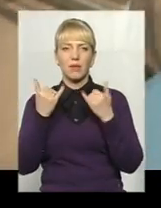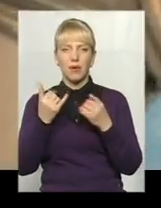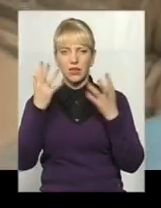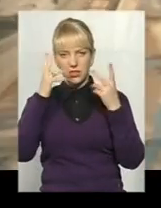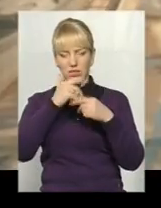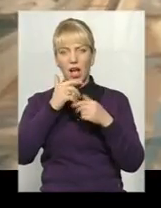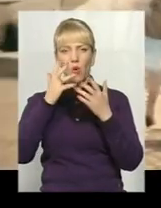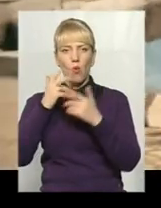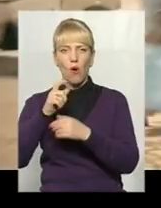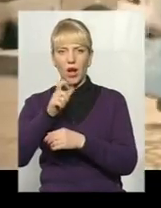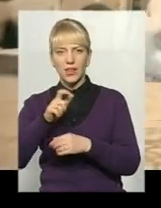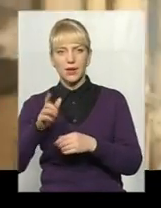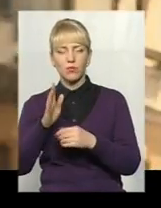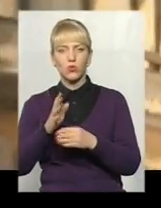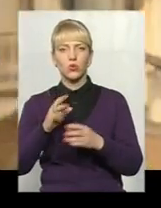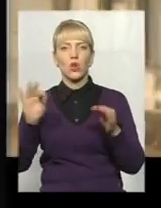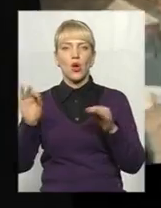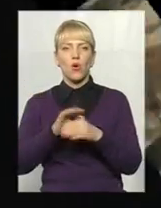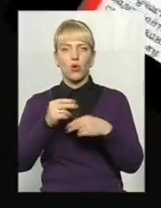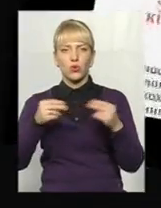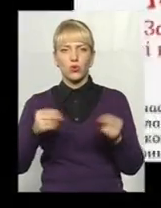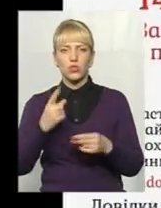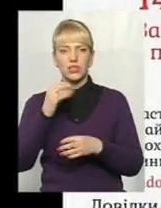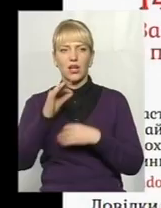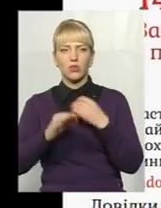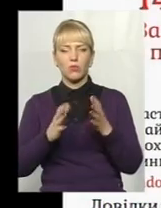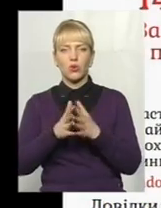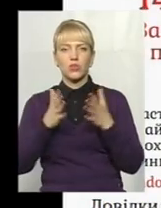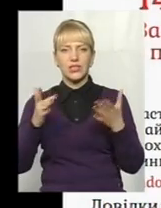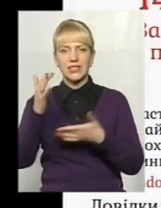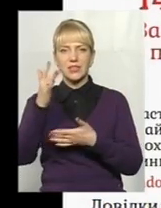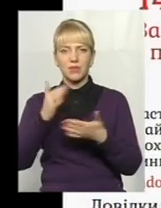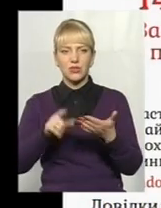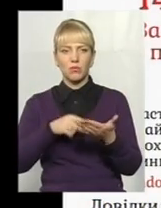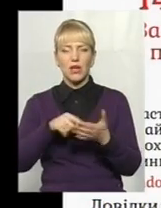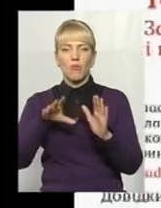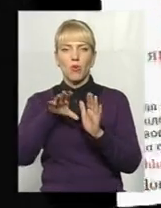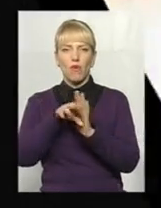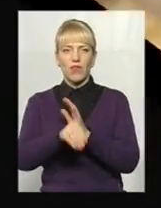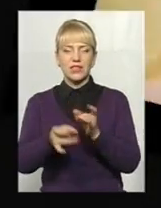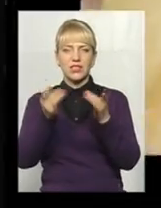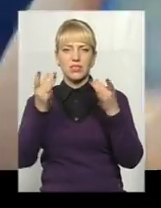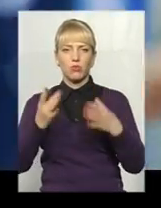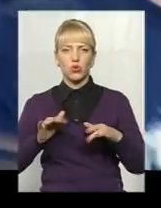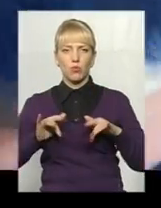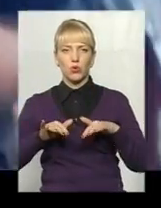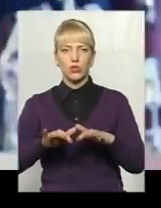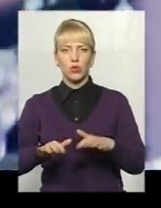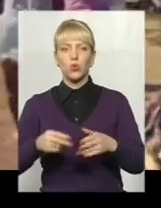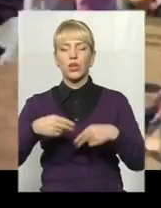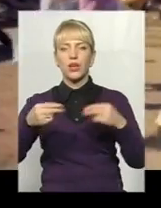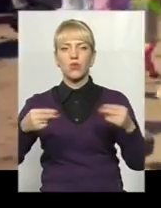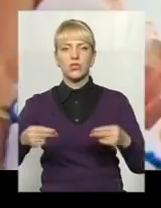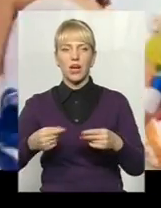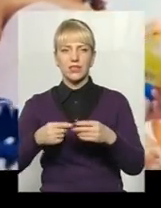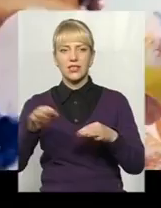одружуватимуть за добу. В уряді розширили список міст із запровадження спрощеної процедури реєстрації шлюбу. Окрім